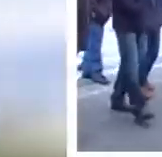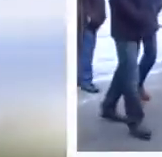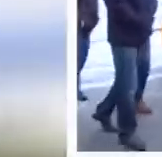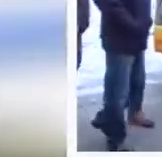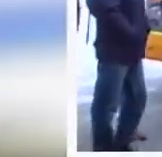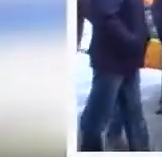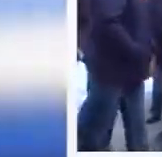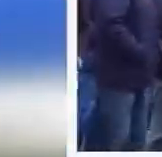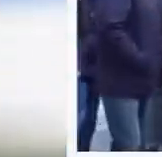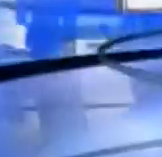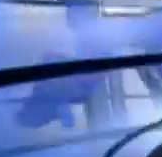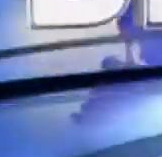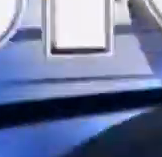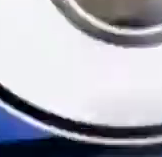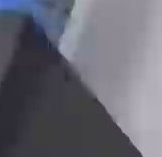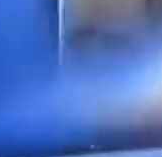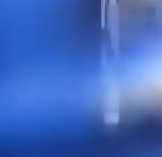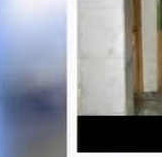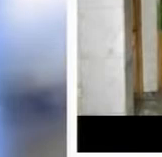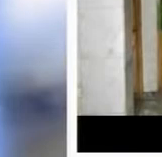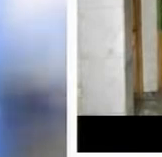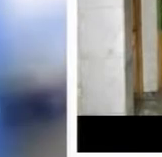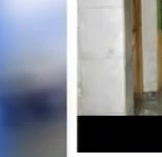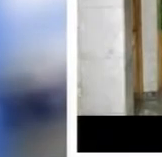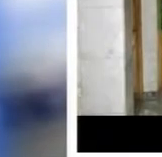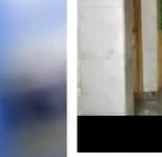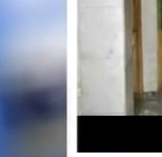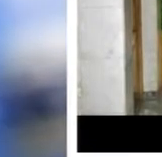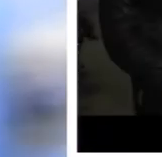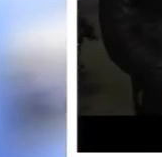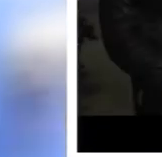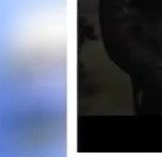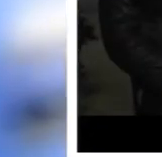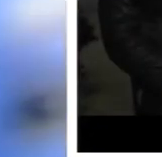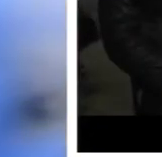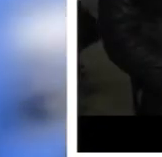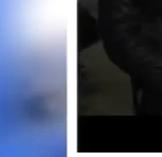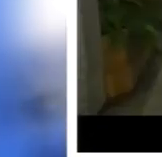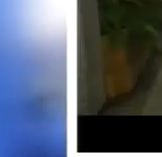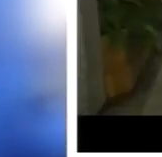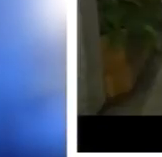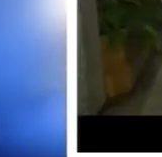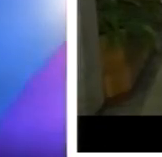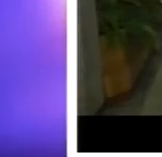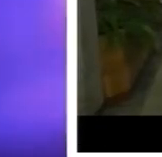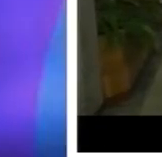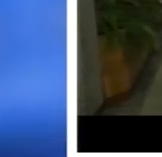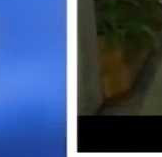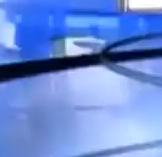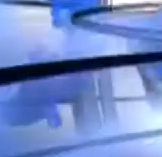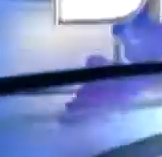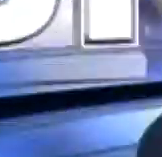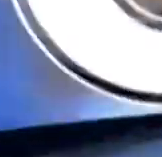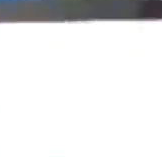загинув їх односельчанин. Медики районних лікарень вимагають виплатити їм заборговану заробітну плату.